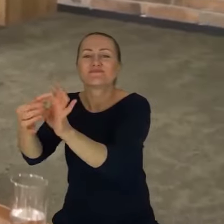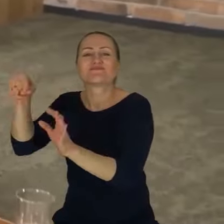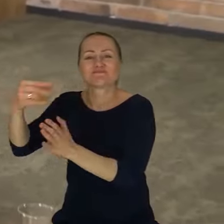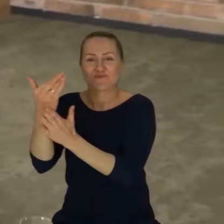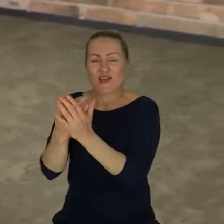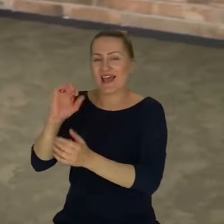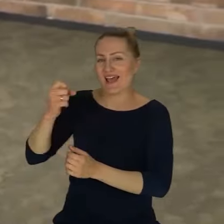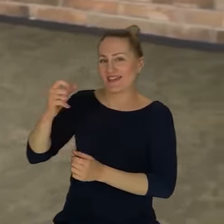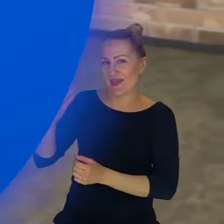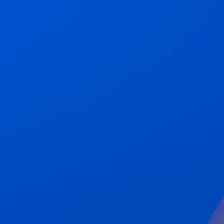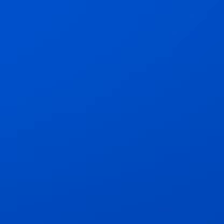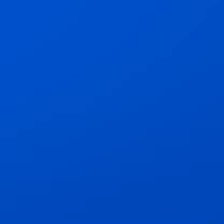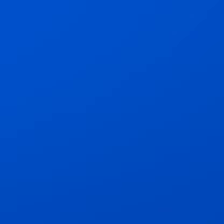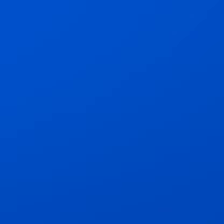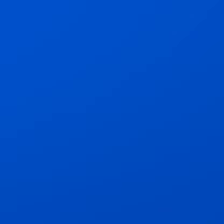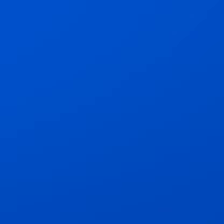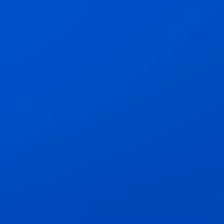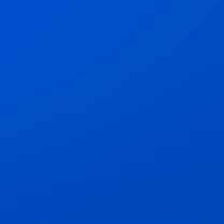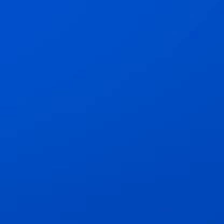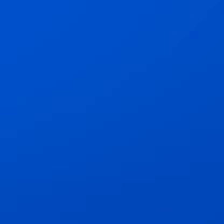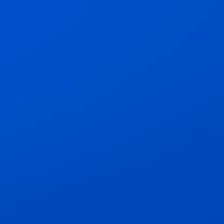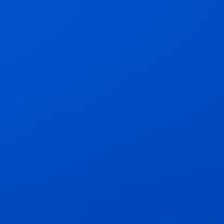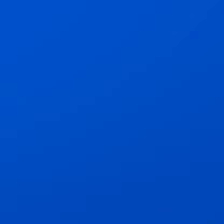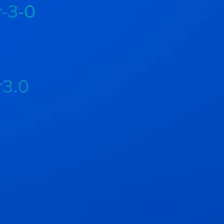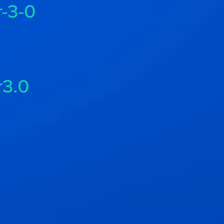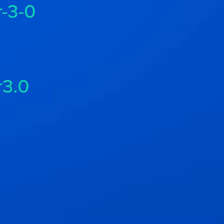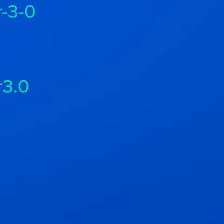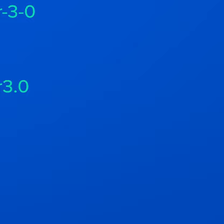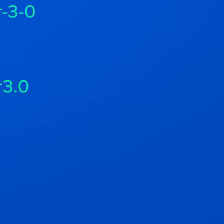Aga Kozak teraz. Zapraszam. Muzyka Muzyka